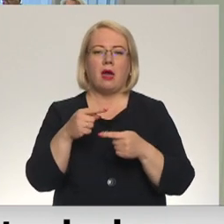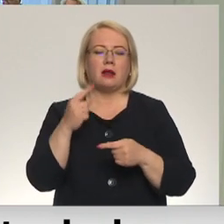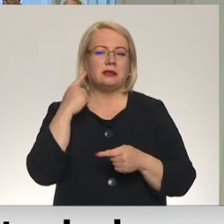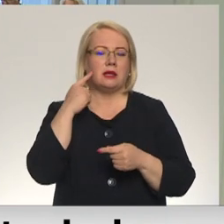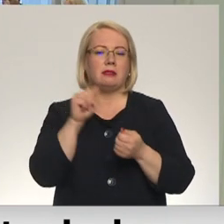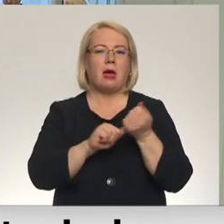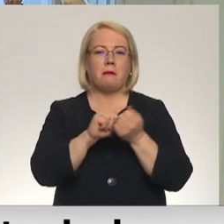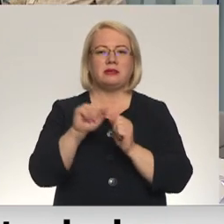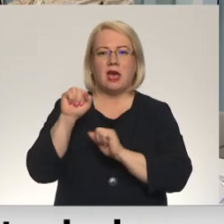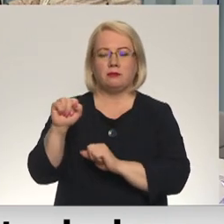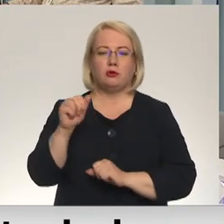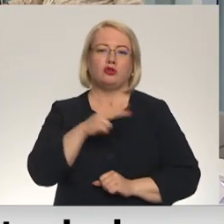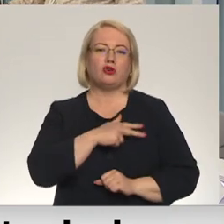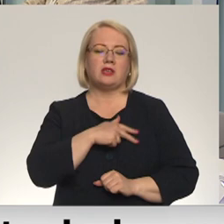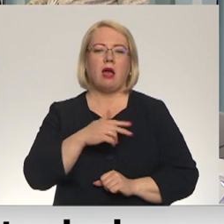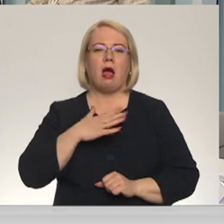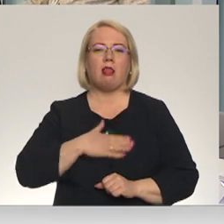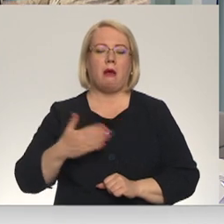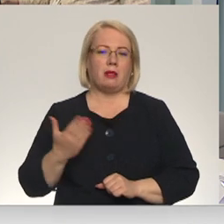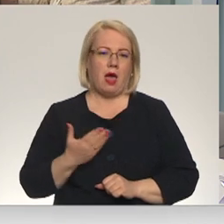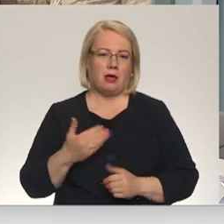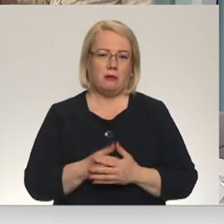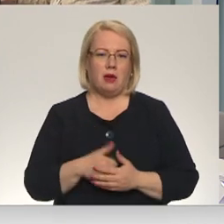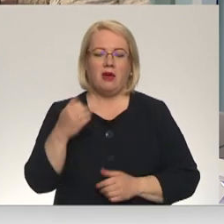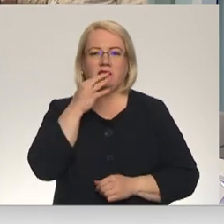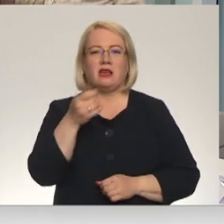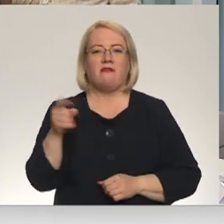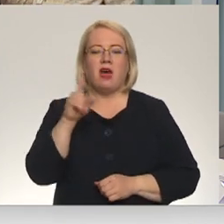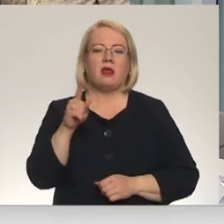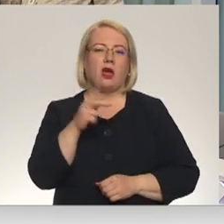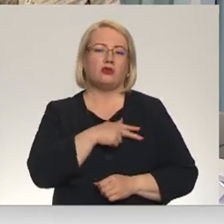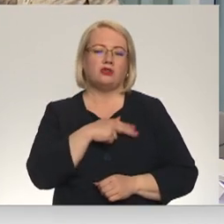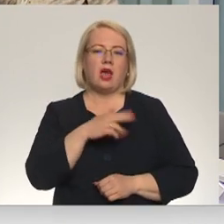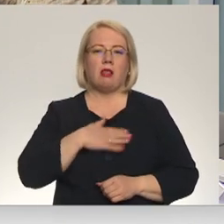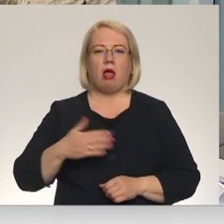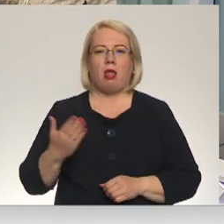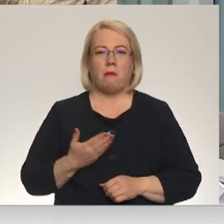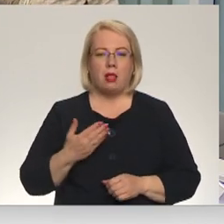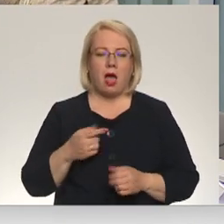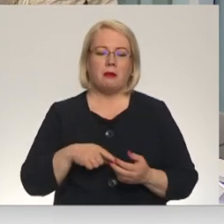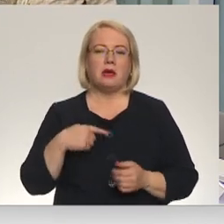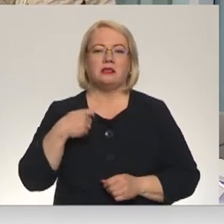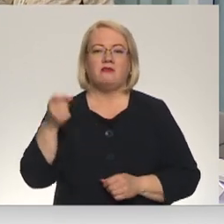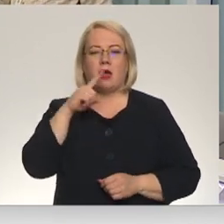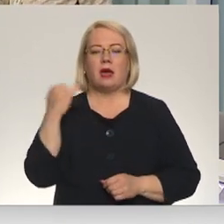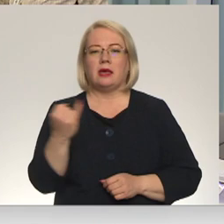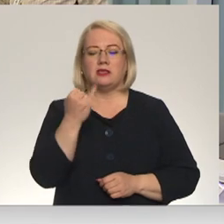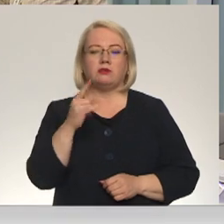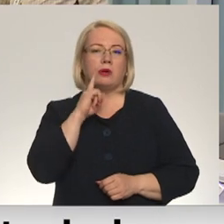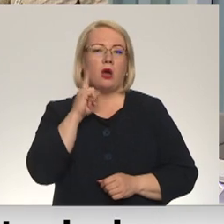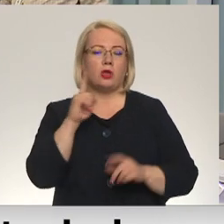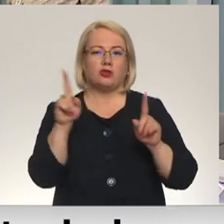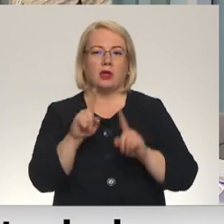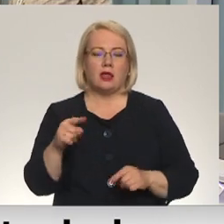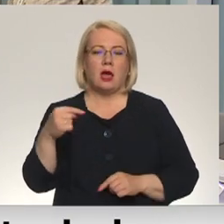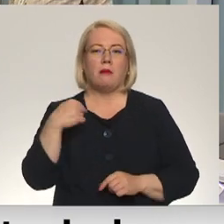sociālā labklājība. Tā būtu vairāk kāda sociālā labklājība. Tā kā es vairāk interesēju par jauniešu lietām, varbūt es būtu